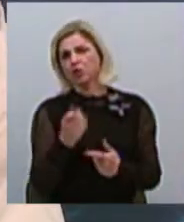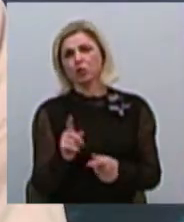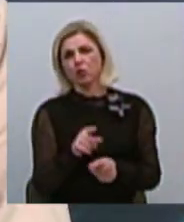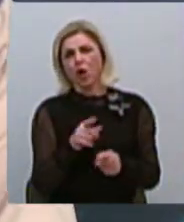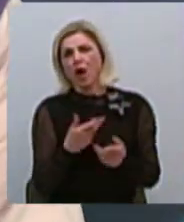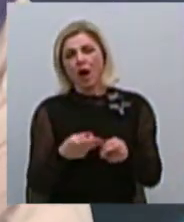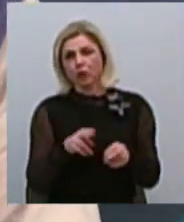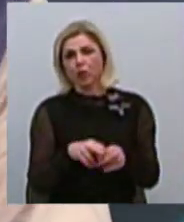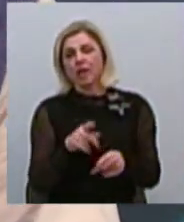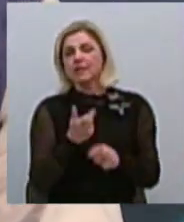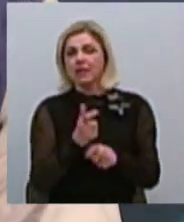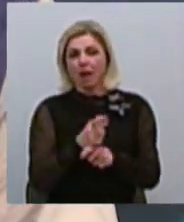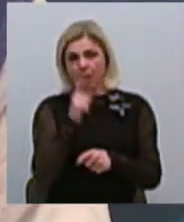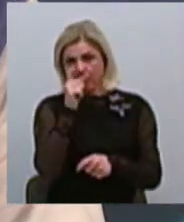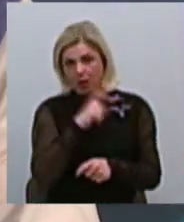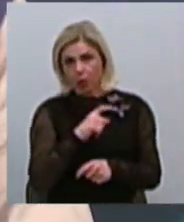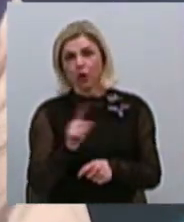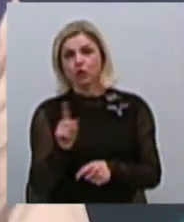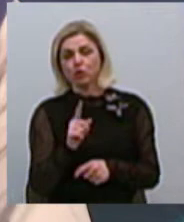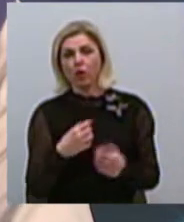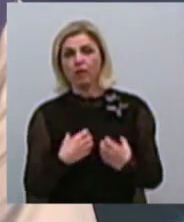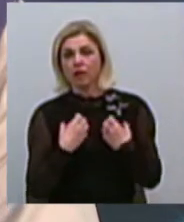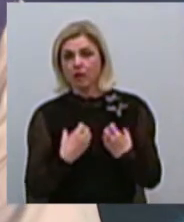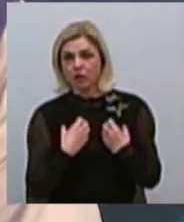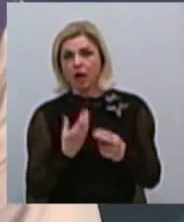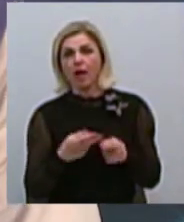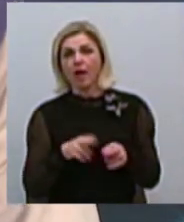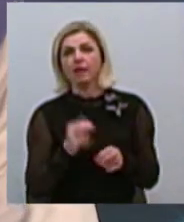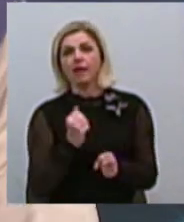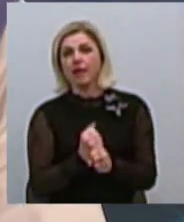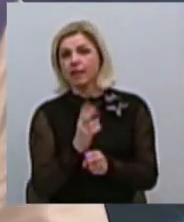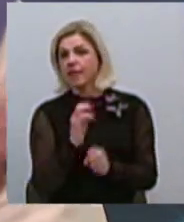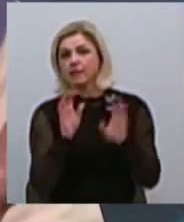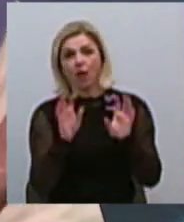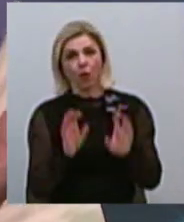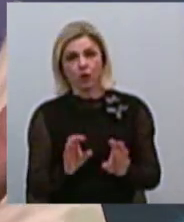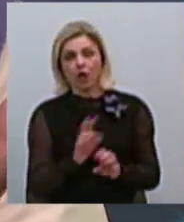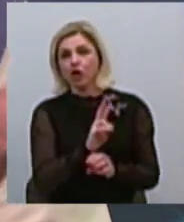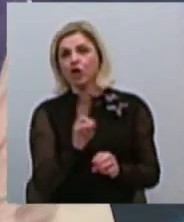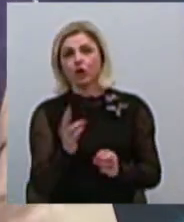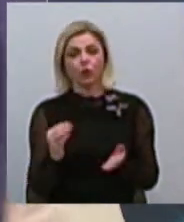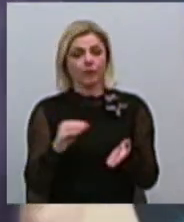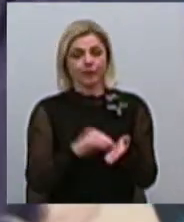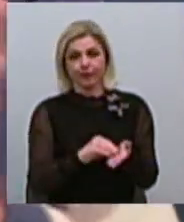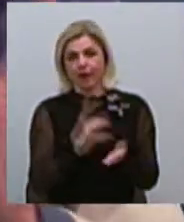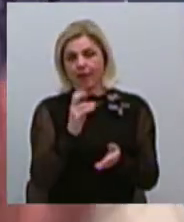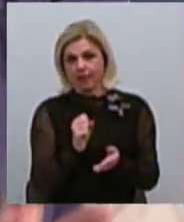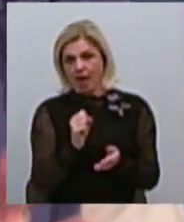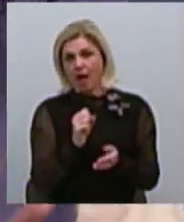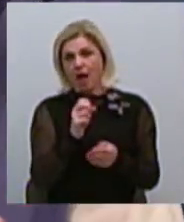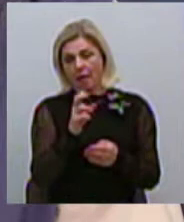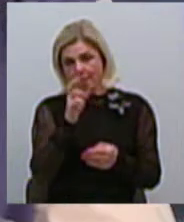саме плахове і то, що настораживає, вони це роблять незаконно, ніхто не берет на баланс це. Тобто депутат